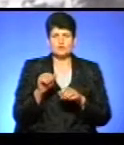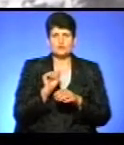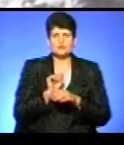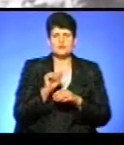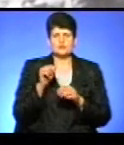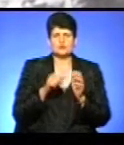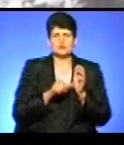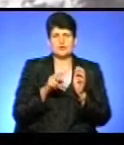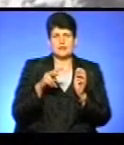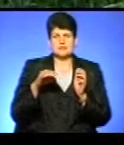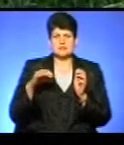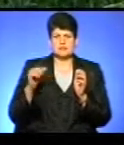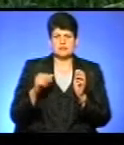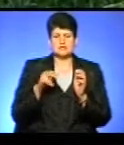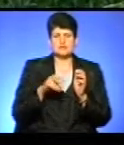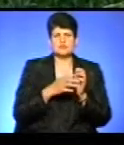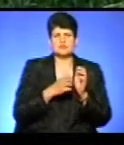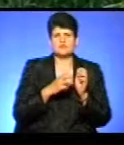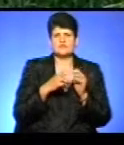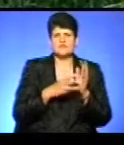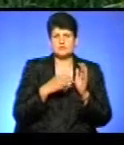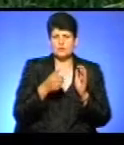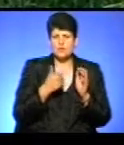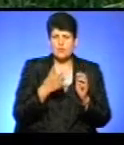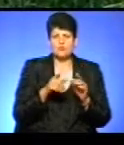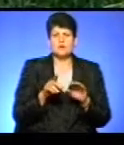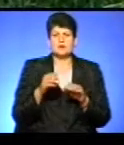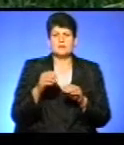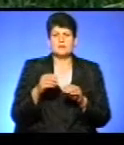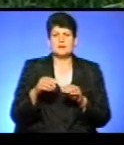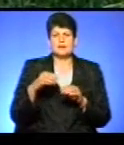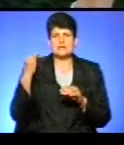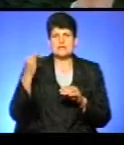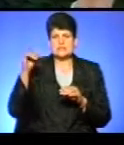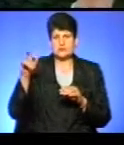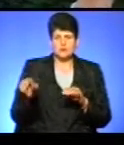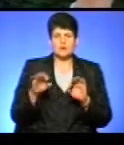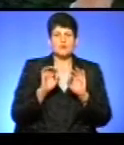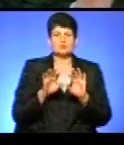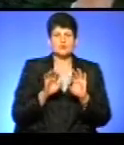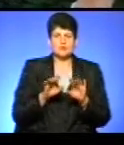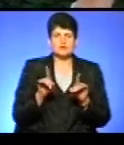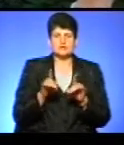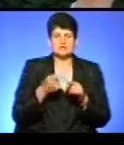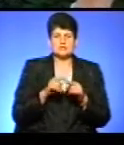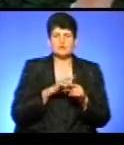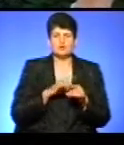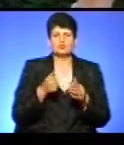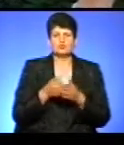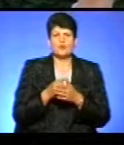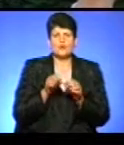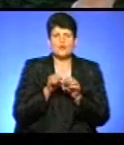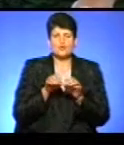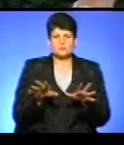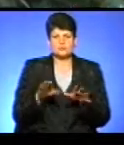року. Доктор історичних наук Микола Бармак розповідає, червоний терор тривав до розпаду Радянського Союзу. За його словами,